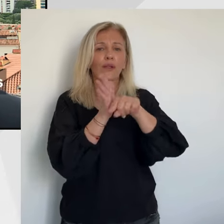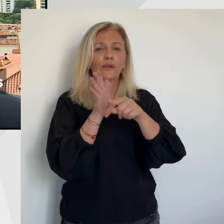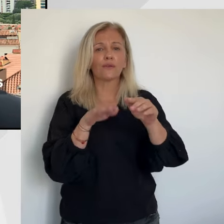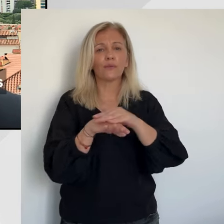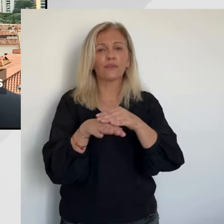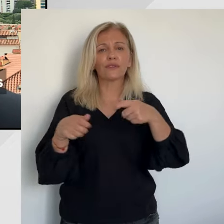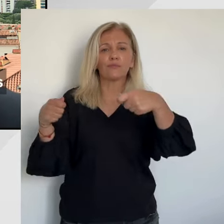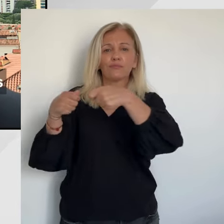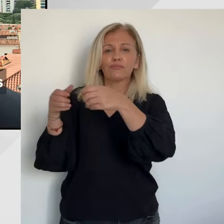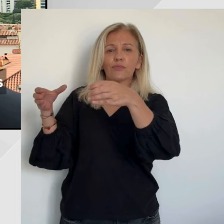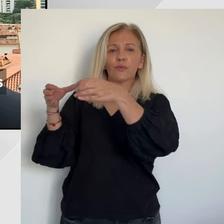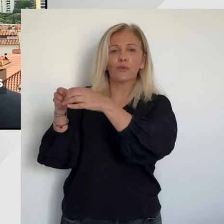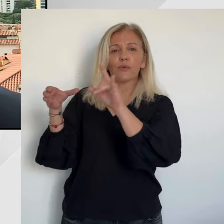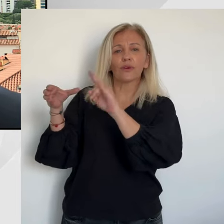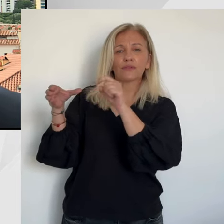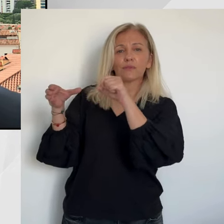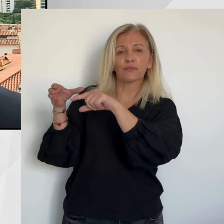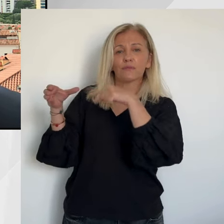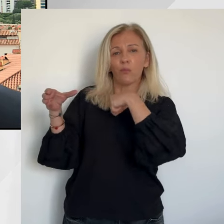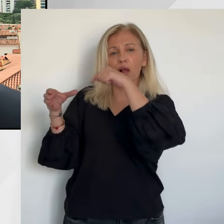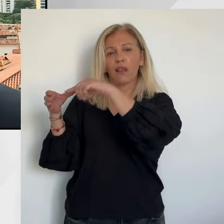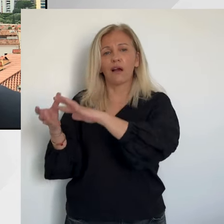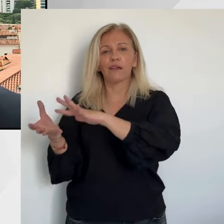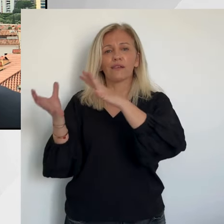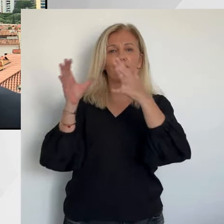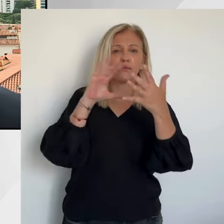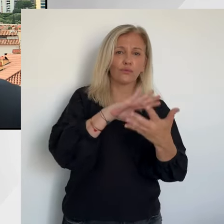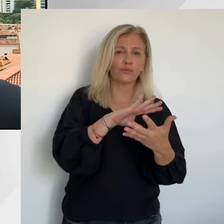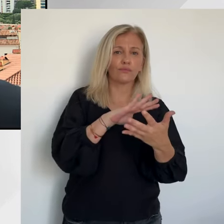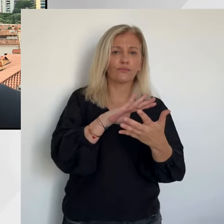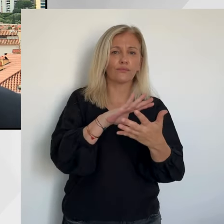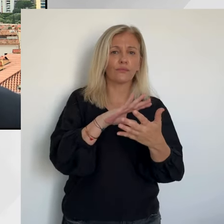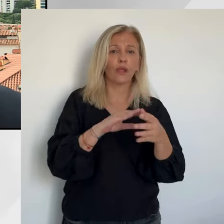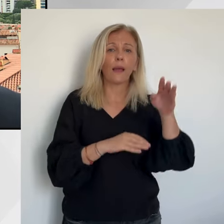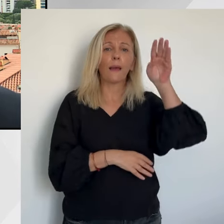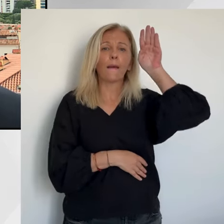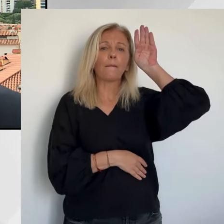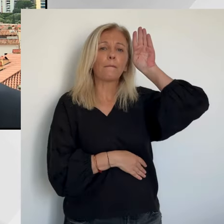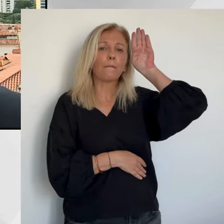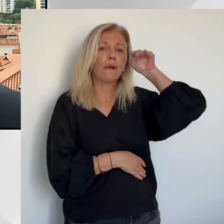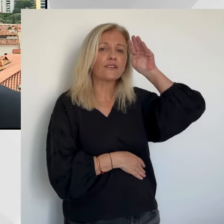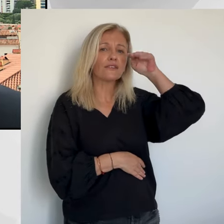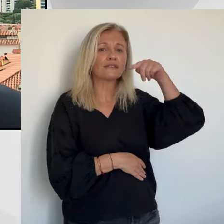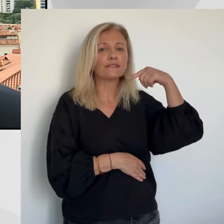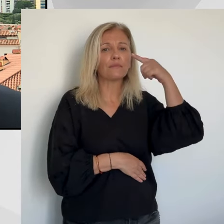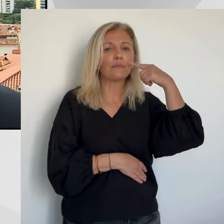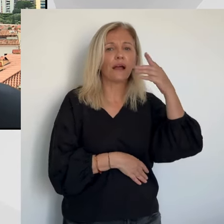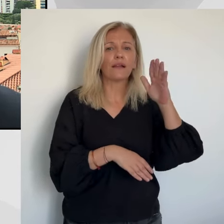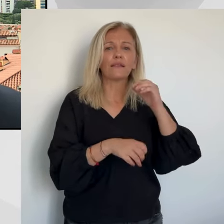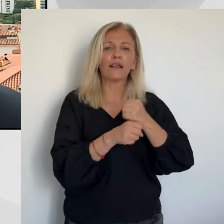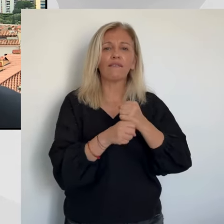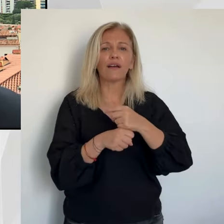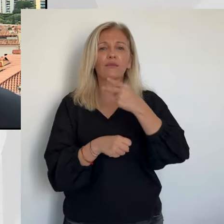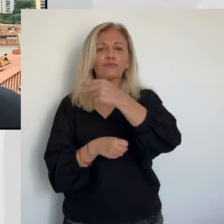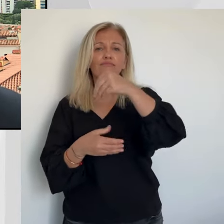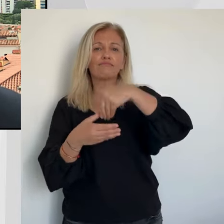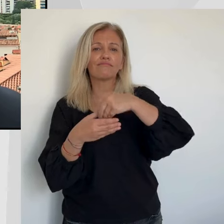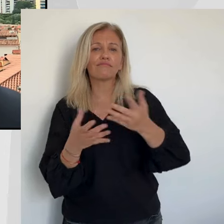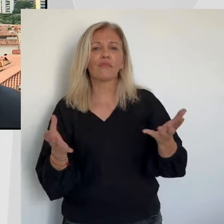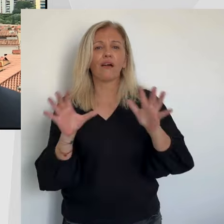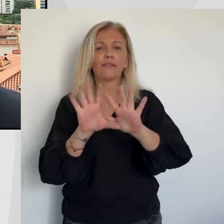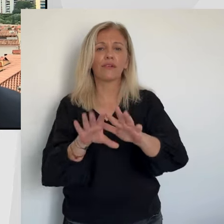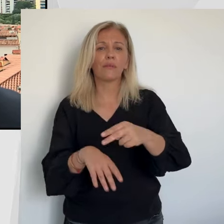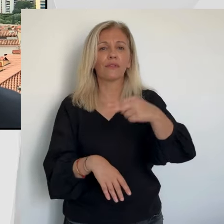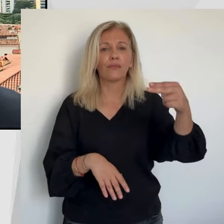pour donner un peu les orientations politiques qui sont les miennes. Et ces orientations, vous l'imaginez bien, elles sont conformes à